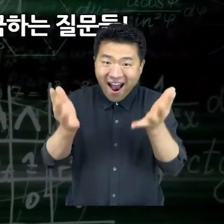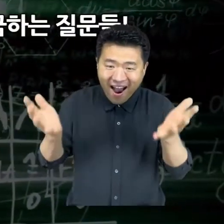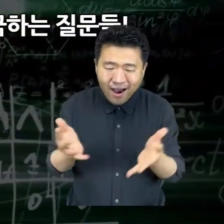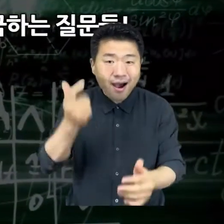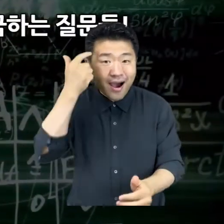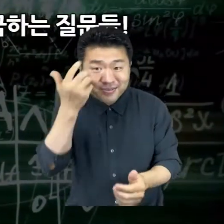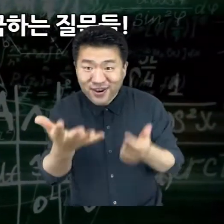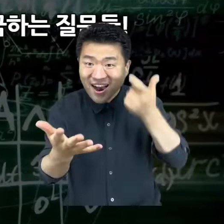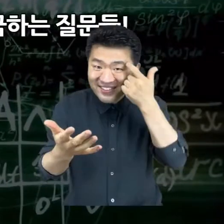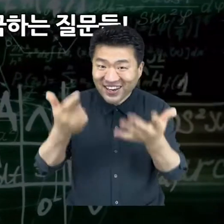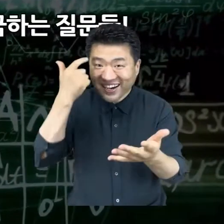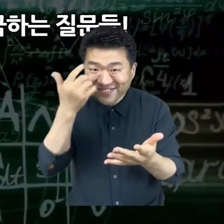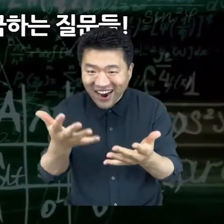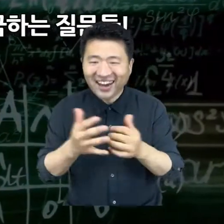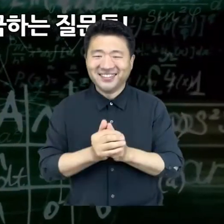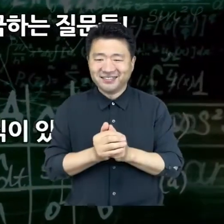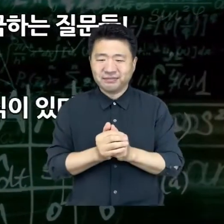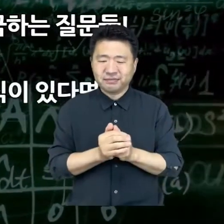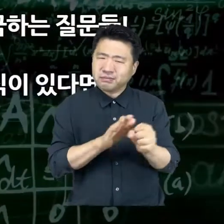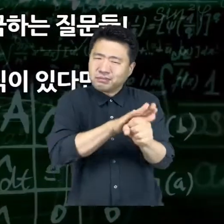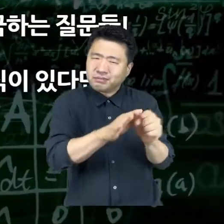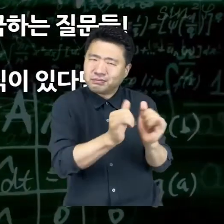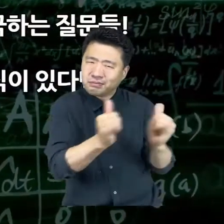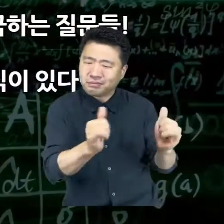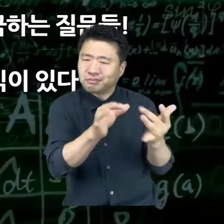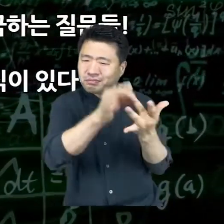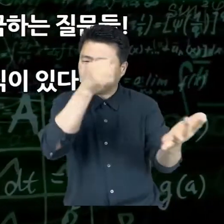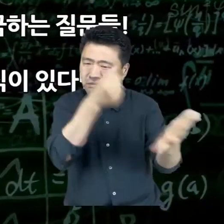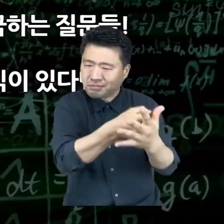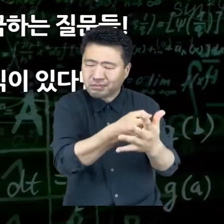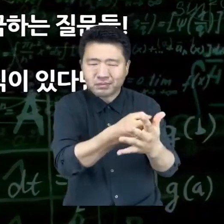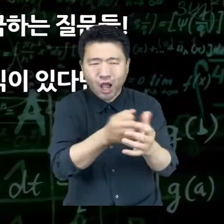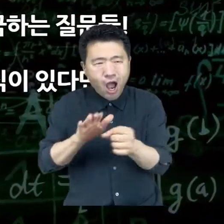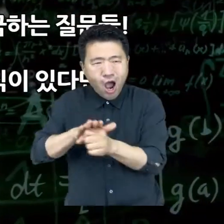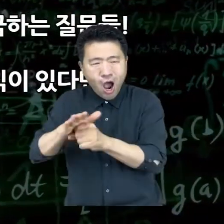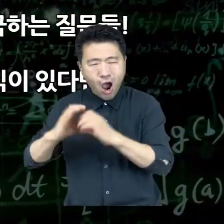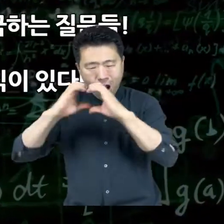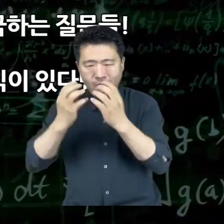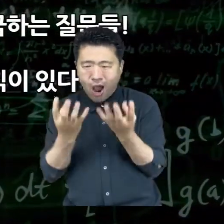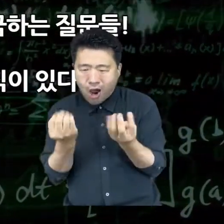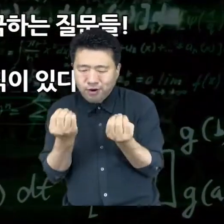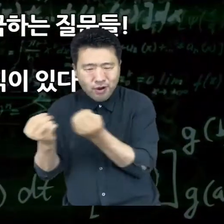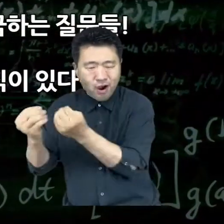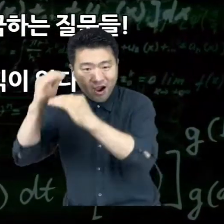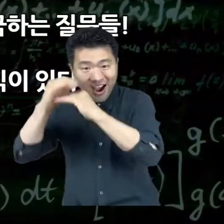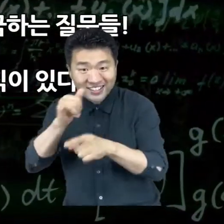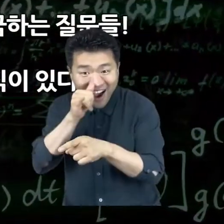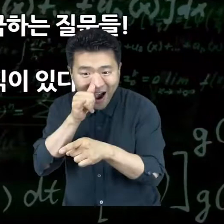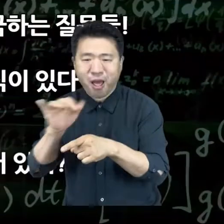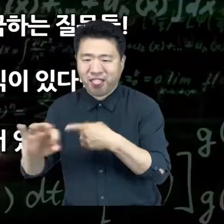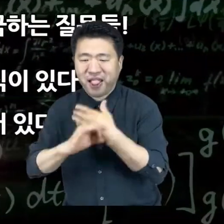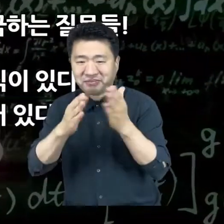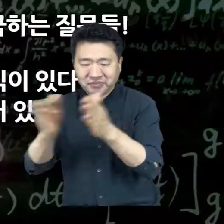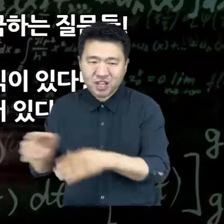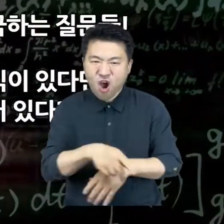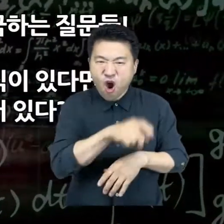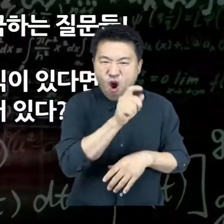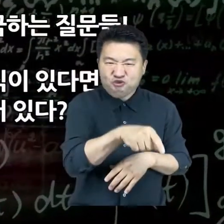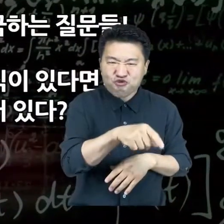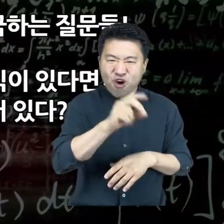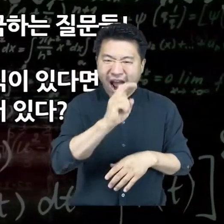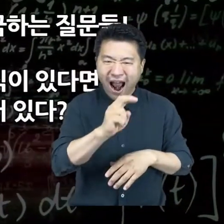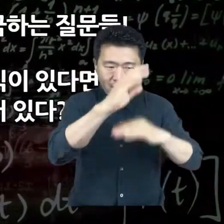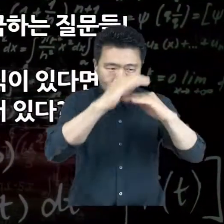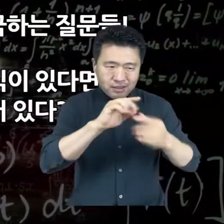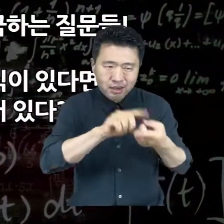호기심을 자극하는 질문들. 사랑하는 사람을 선택할 수 있는 사랑 방정식이 있다면 QR코드에는